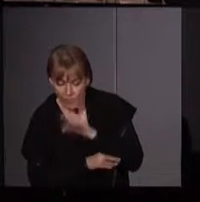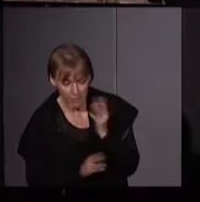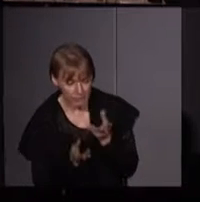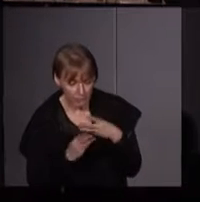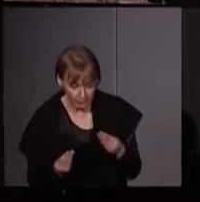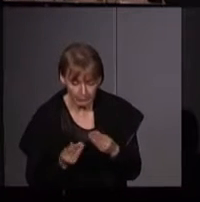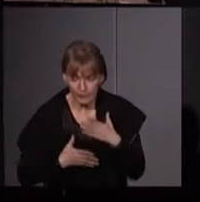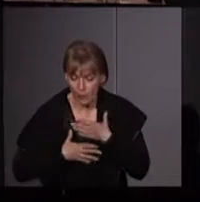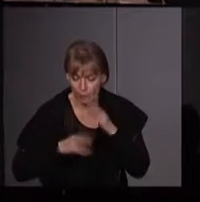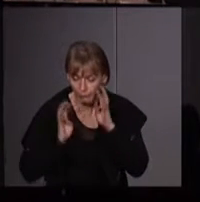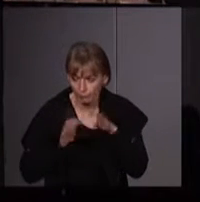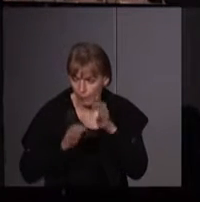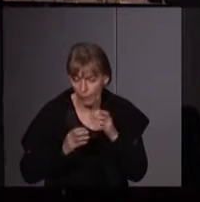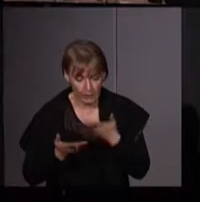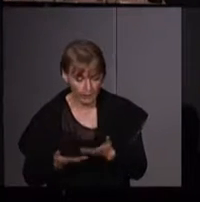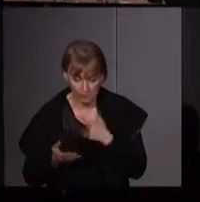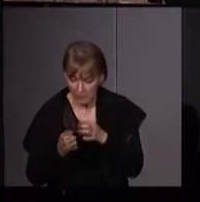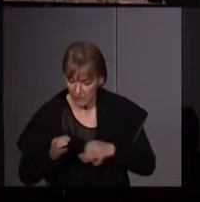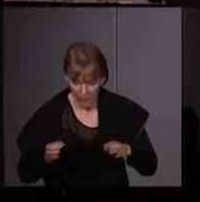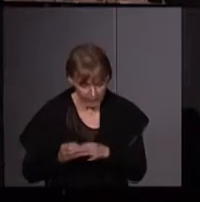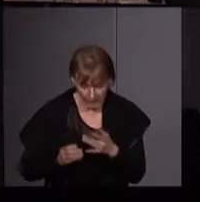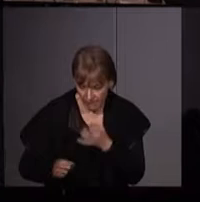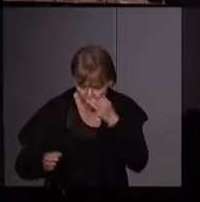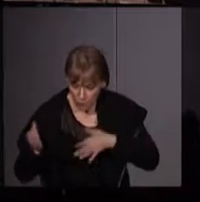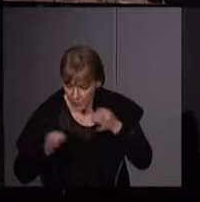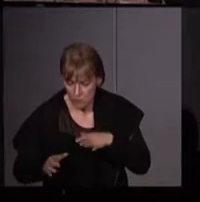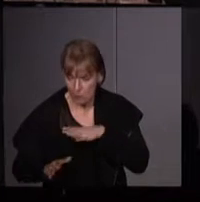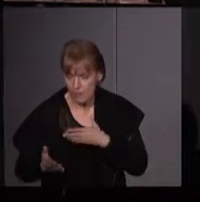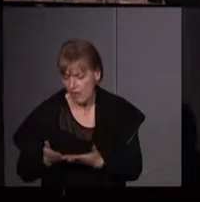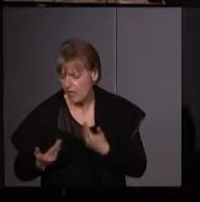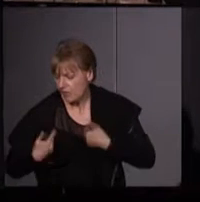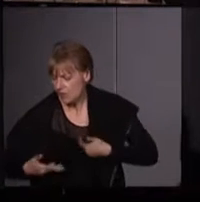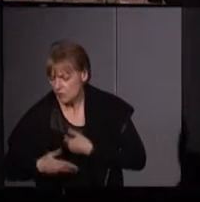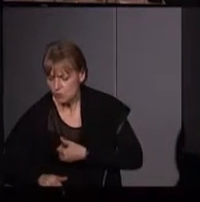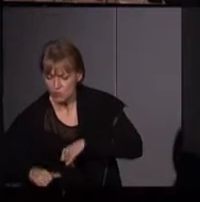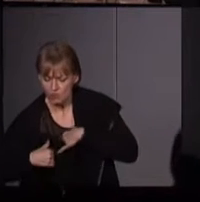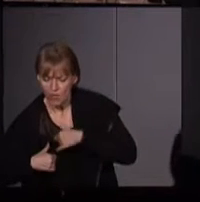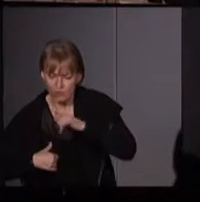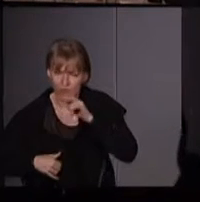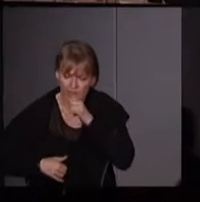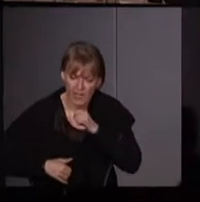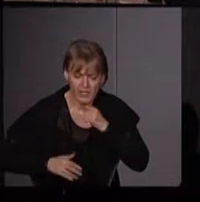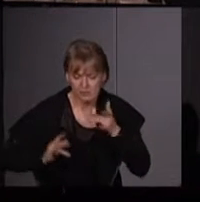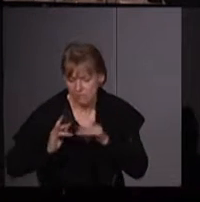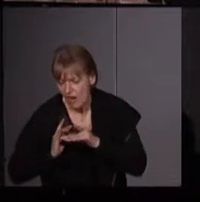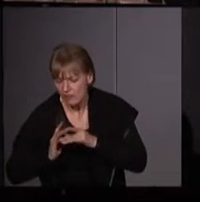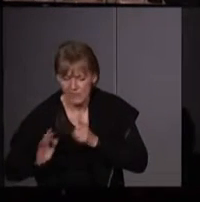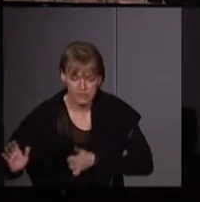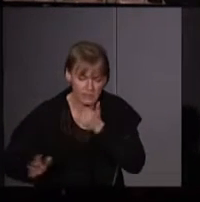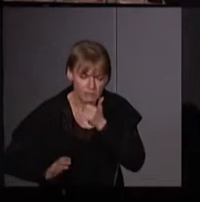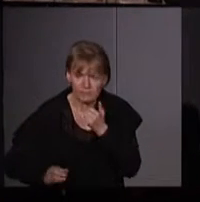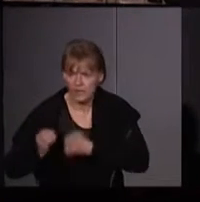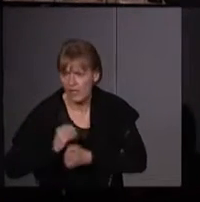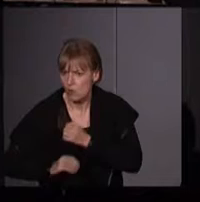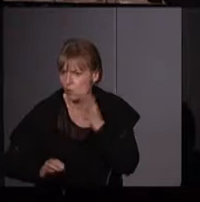petite ferme et qui vivent sur des terres empoisonnées. Nous sommes jeunes, vieilles, mariées, célibataires et lesbiennes. Nous vivons dans